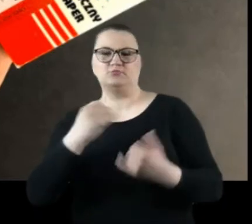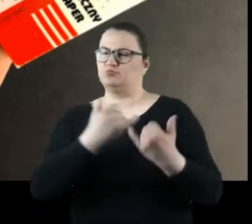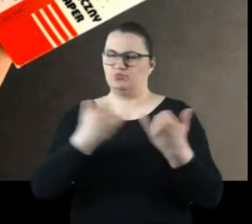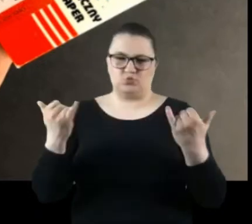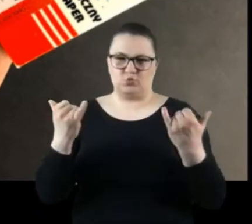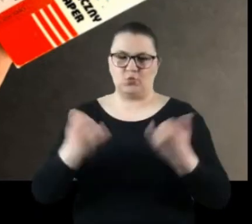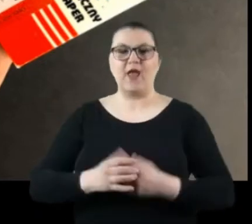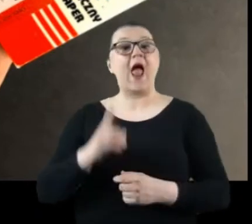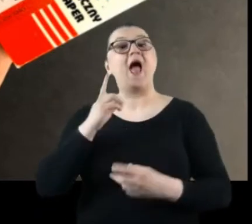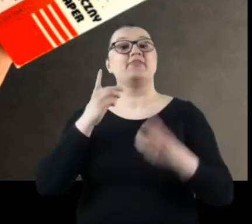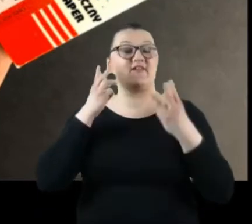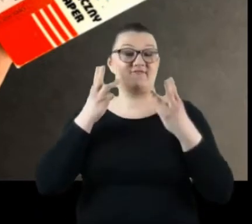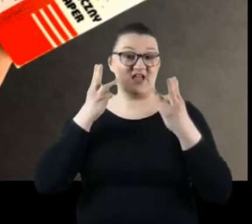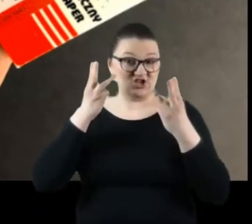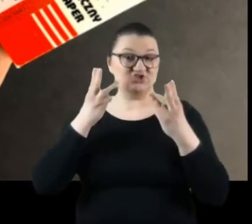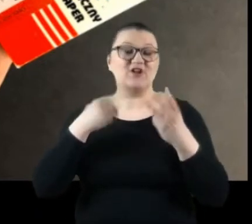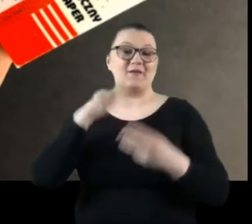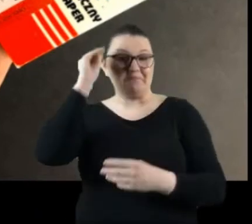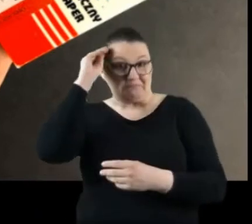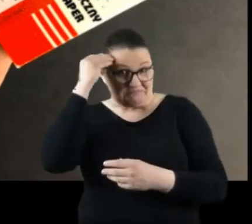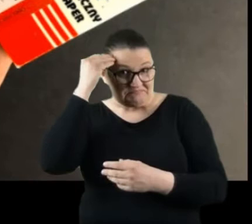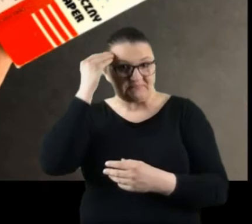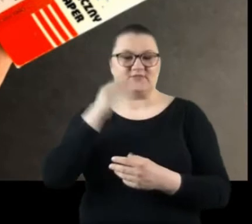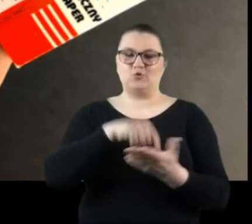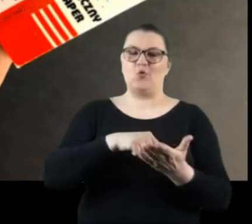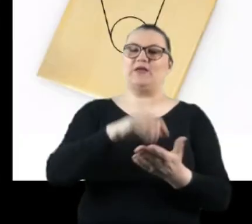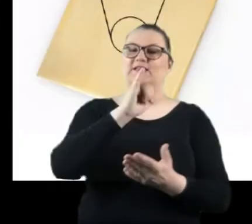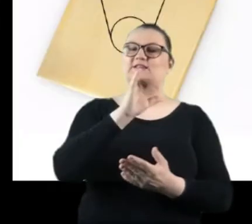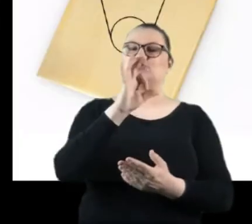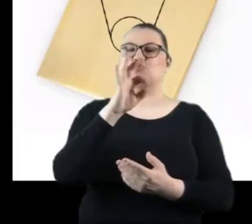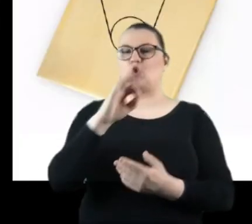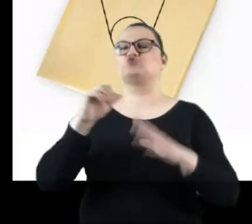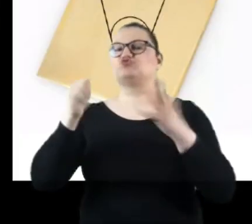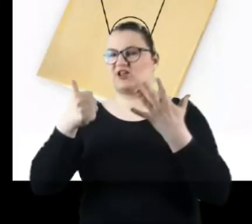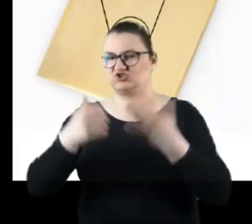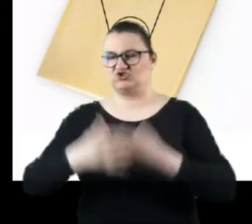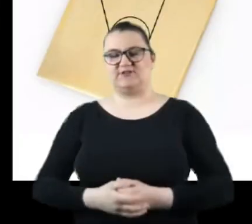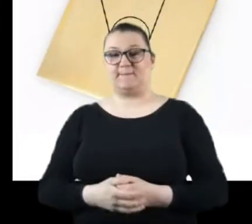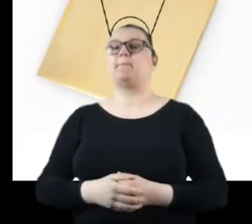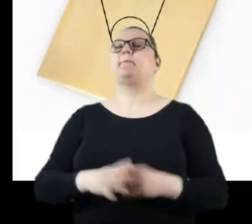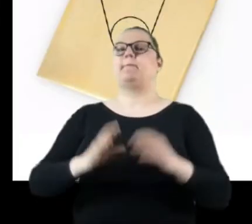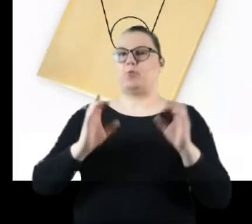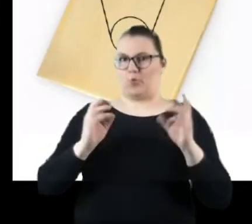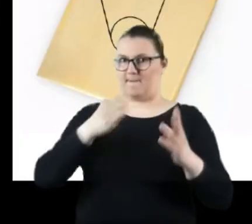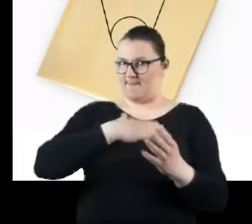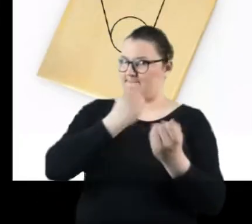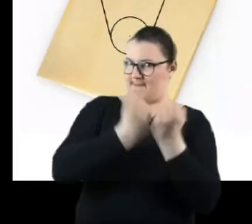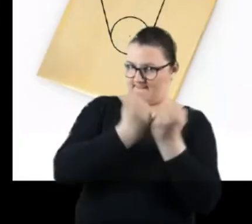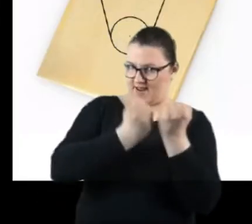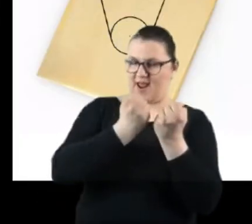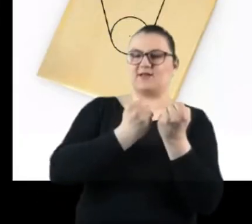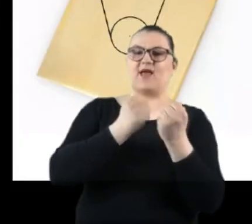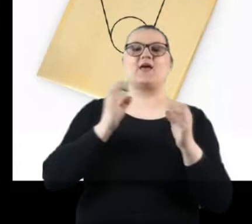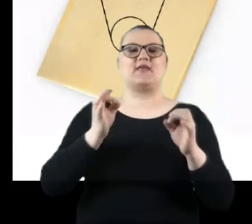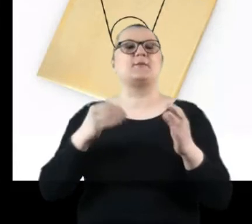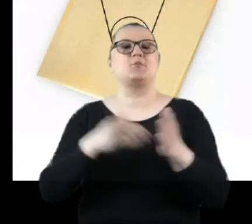Ale najważniejsze to, żebyśmy zapamiętali, to ISO 6. Tak więc mamy nasz już papier. Potrzebujemy teraz otworek,